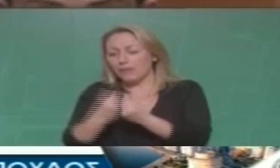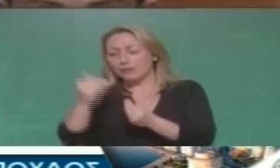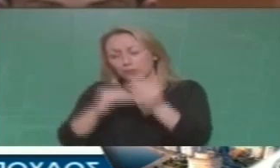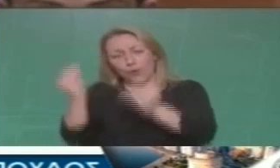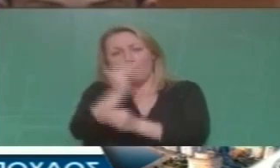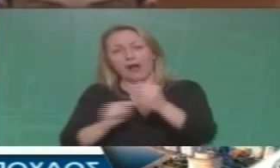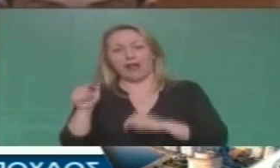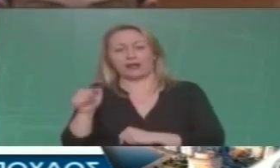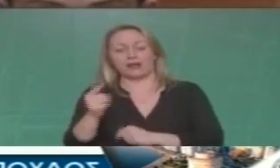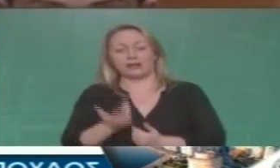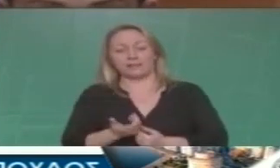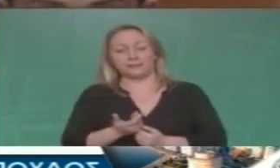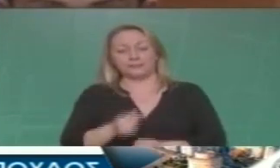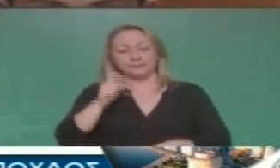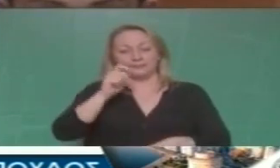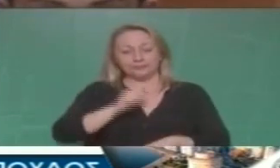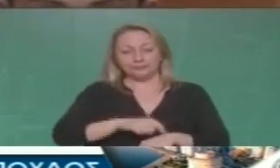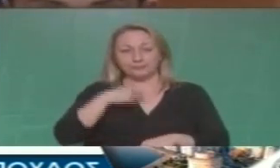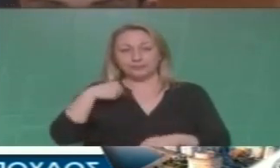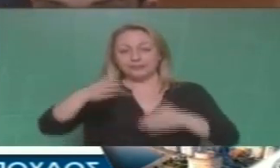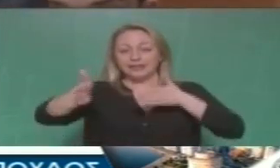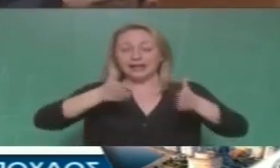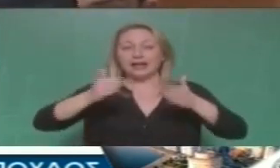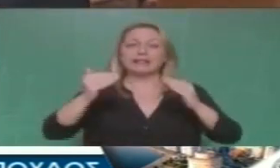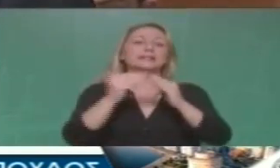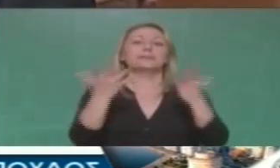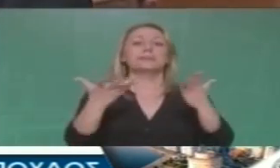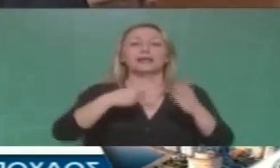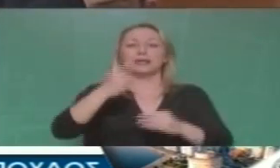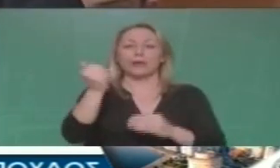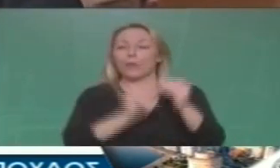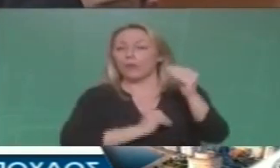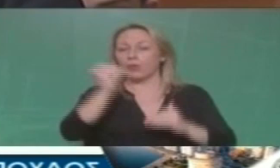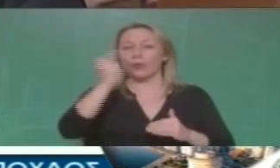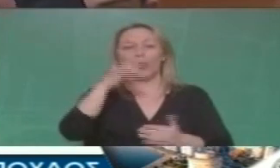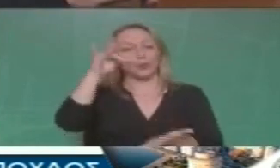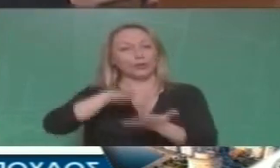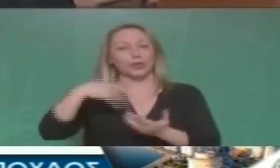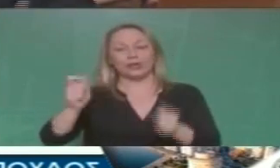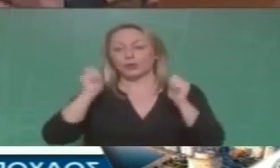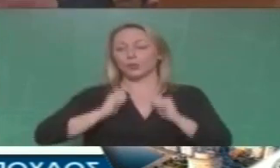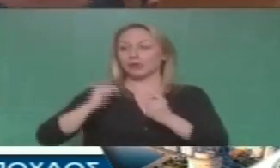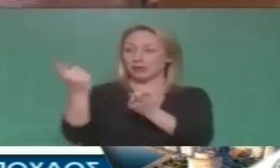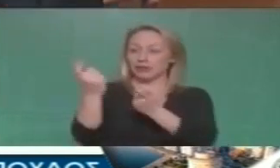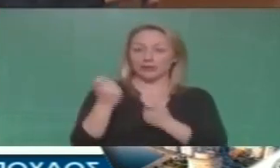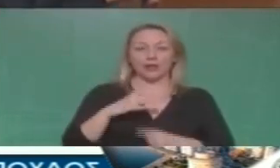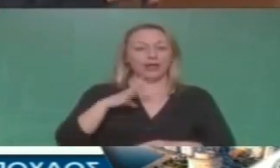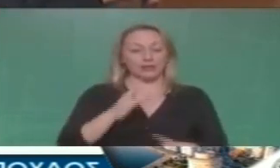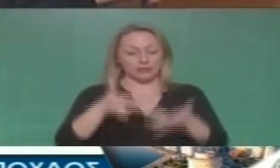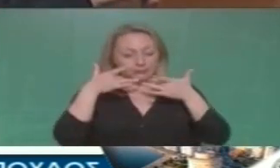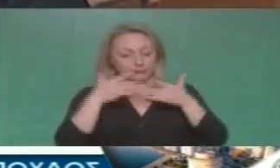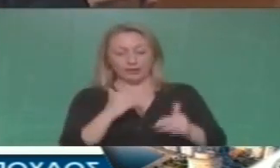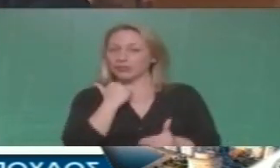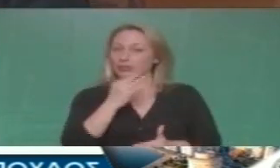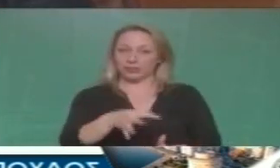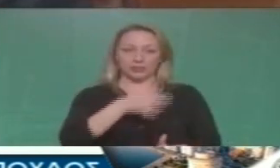όταν μέσα από την αύξη της τιμής των ακινήτων τουριστικοποίηση του κέντρου της πόλης φυγή πολλών κατοίκων γιατί δεν μπορούν πια να